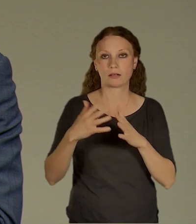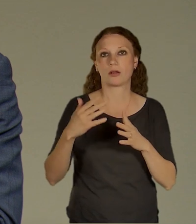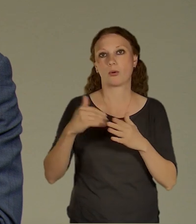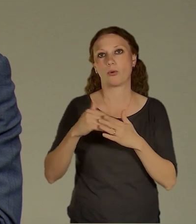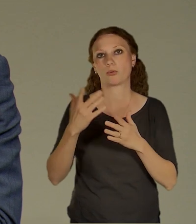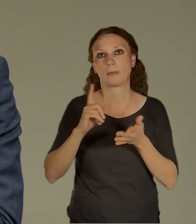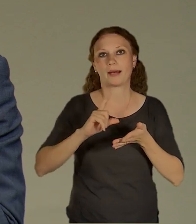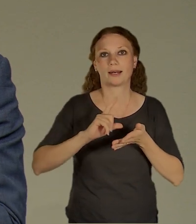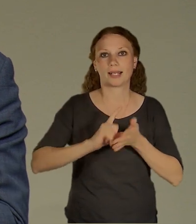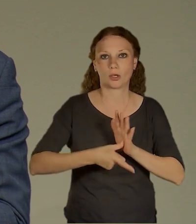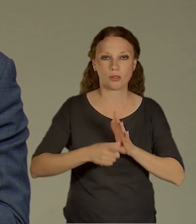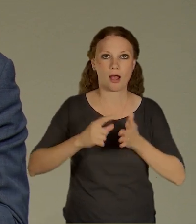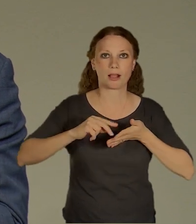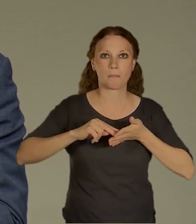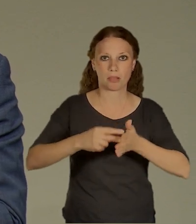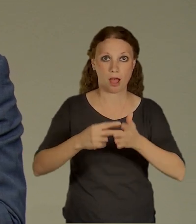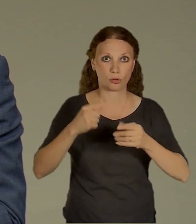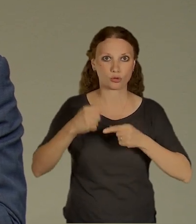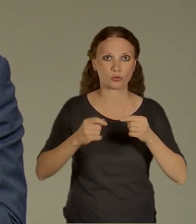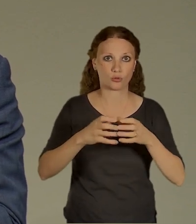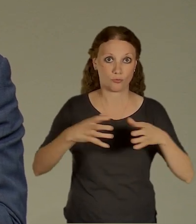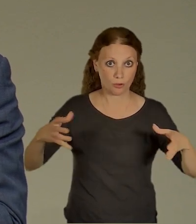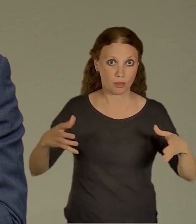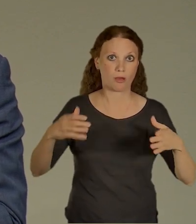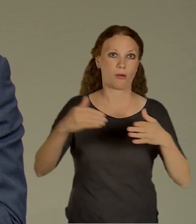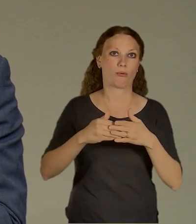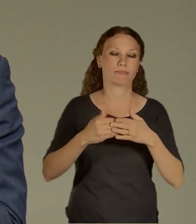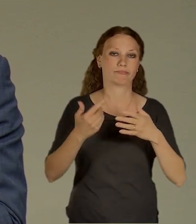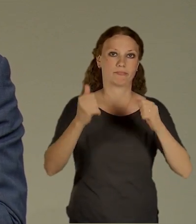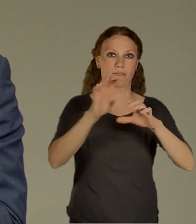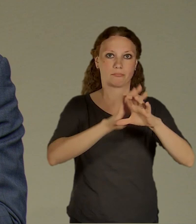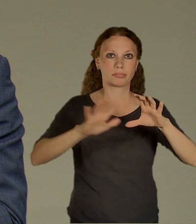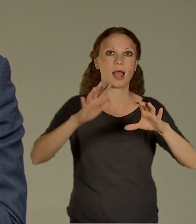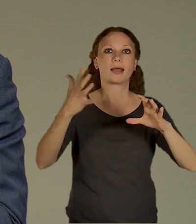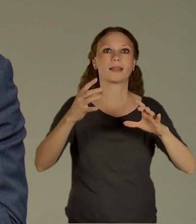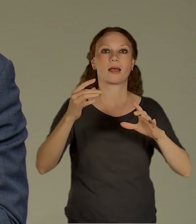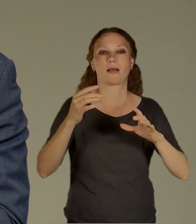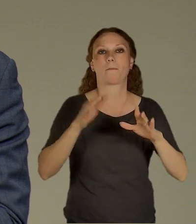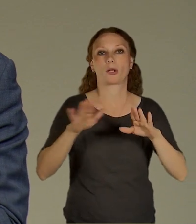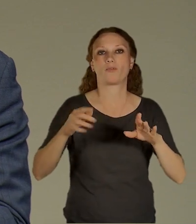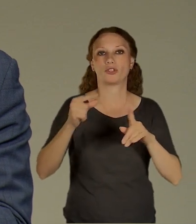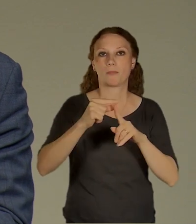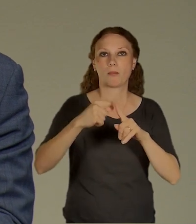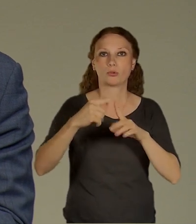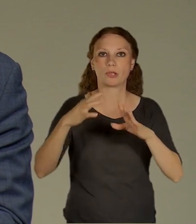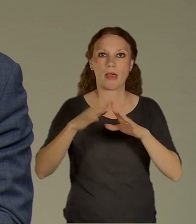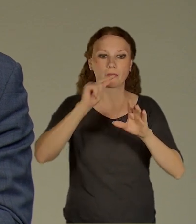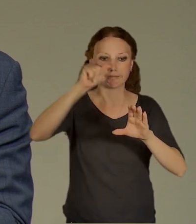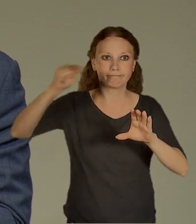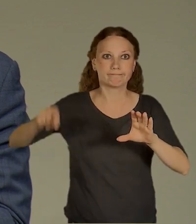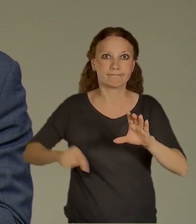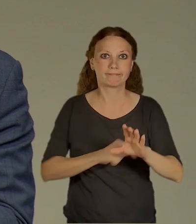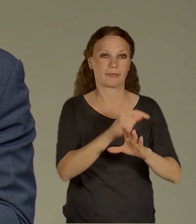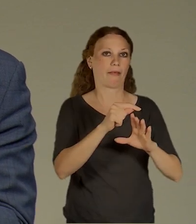rozvoje, je to prostě záležitost, která se týká rozvoje regionu, to znamená normálně územní plán si samozřejmě zpracovává